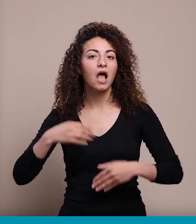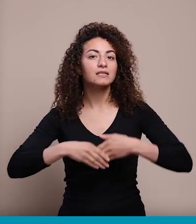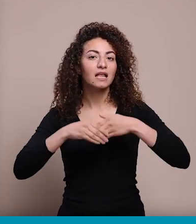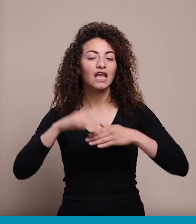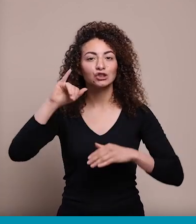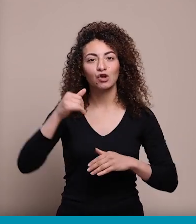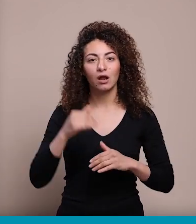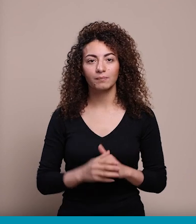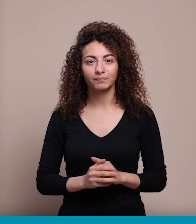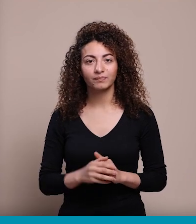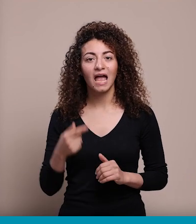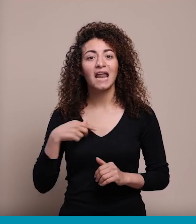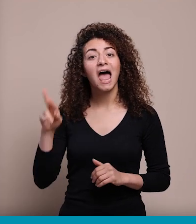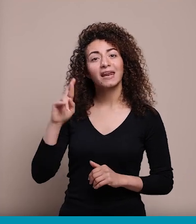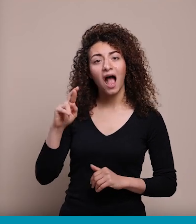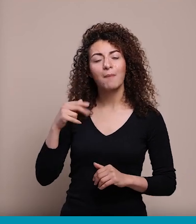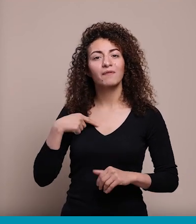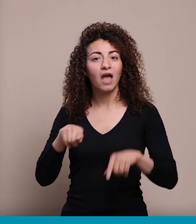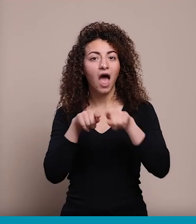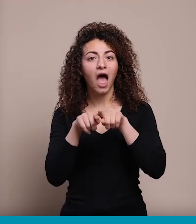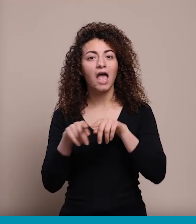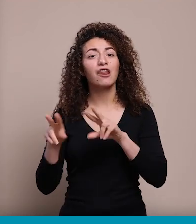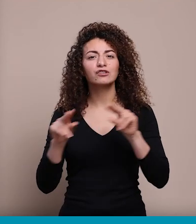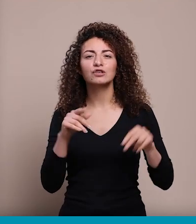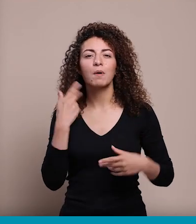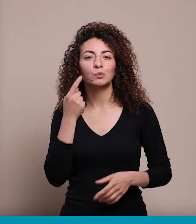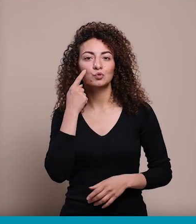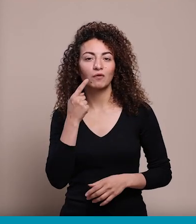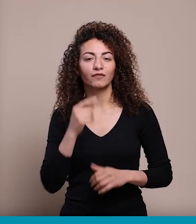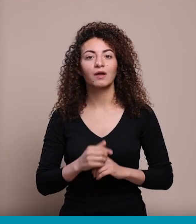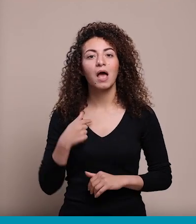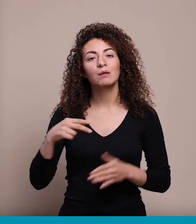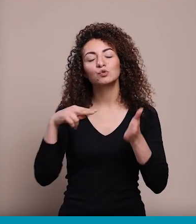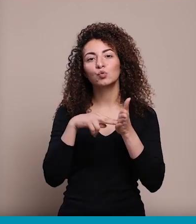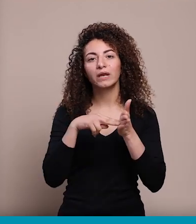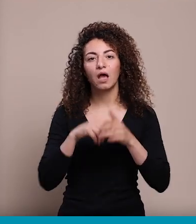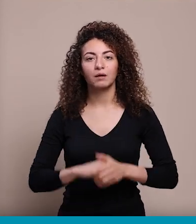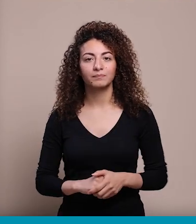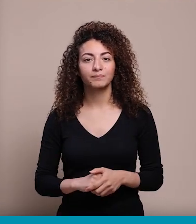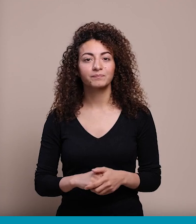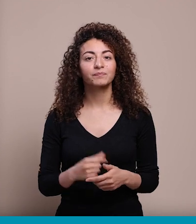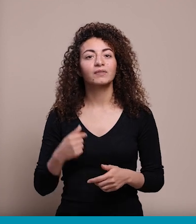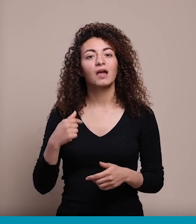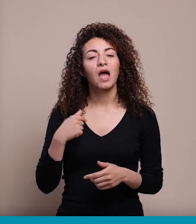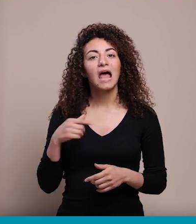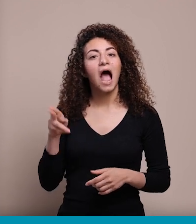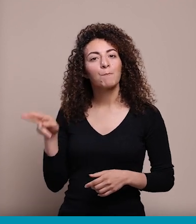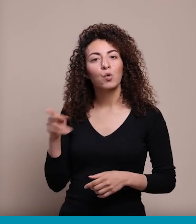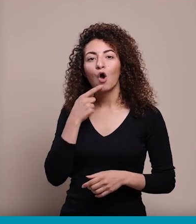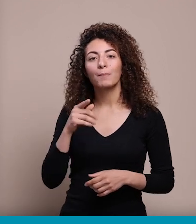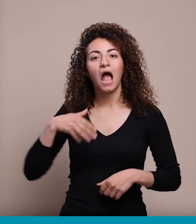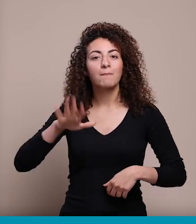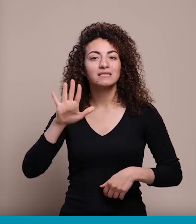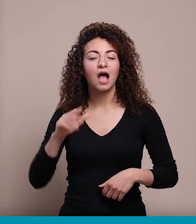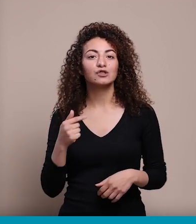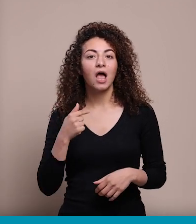حيدار وأنا جفئت أنا جانا أنا لحابة محمد السيدة عندي خيط توقع وكمل ما بيأشع أنا من السورية حمود محمد السيدة عمري 15